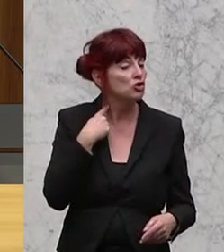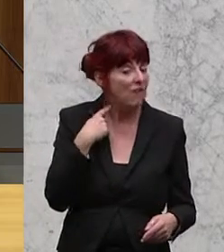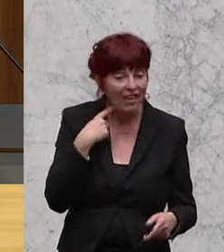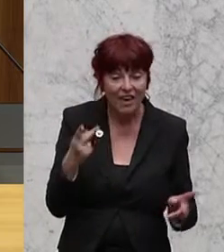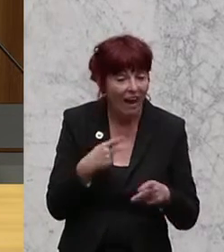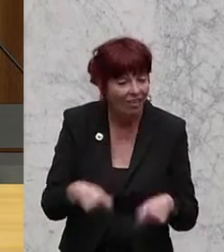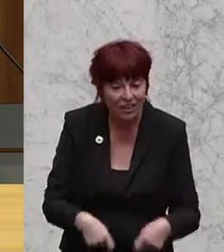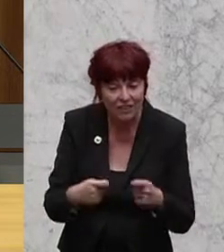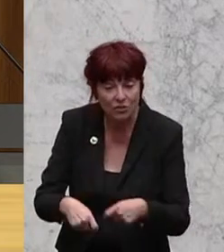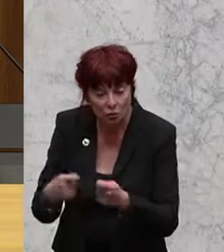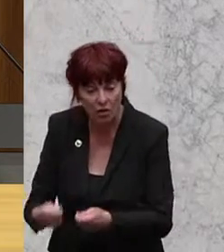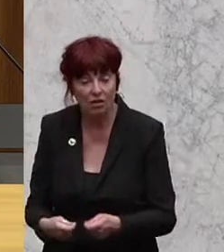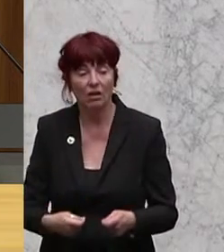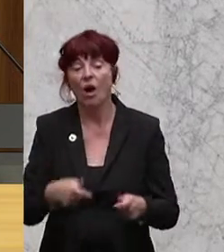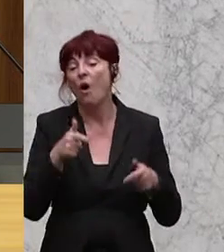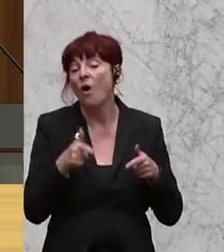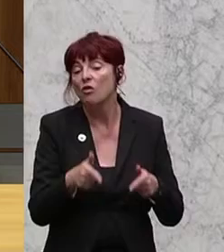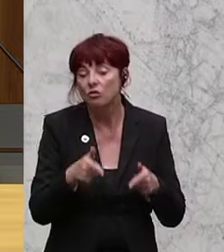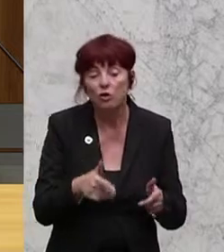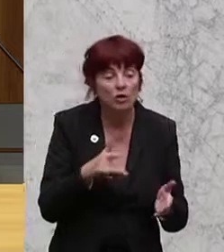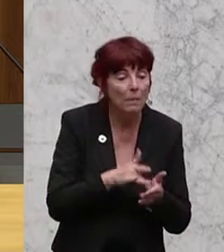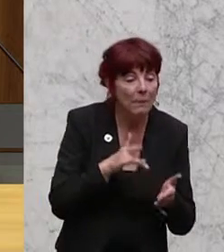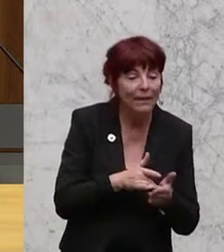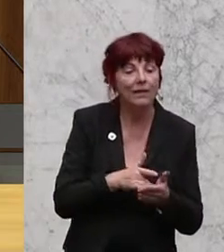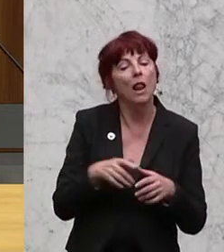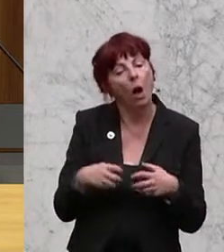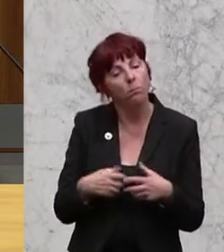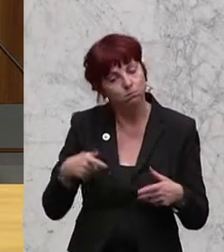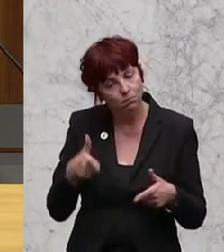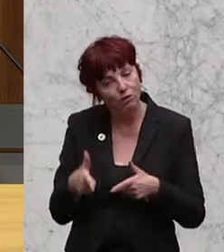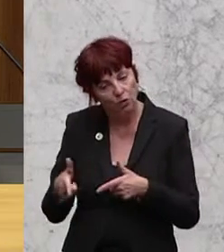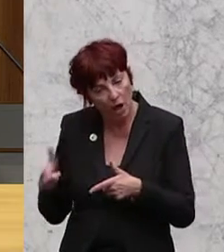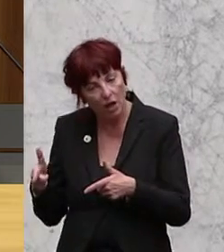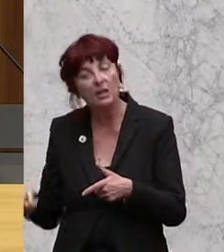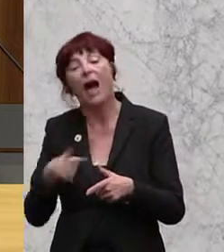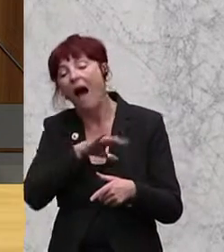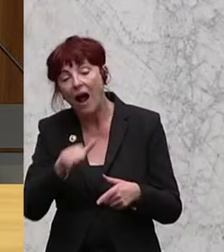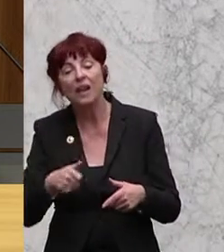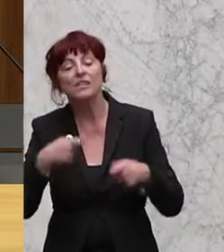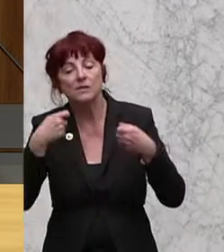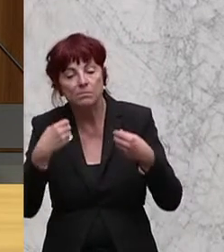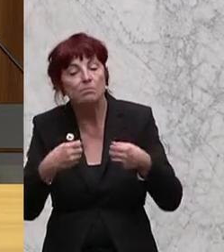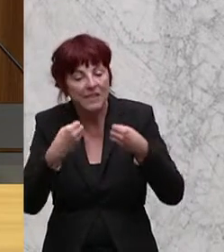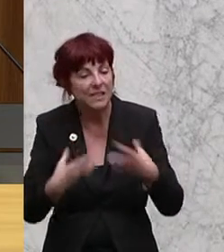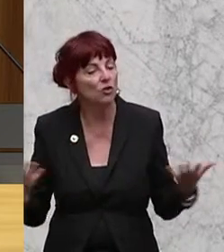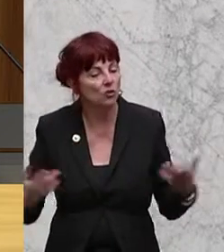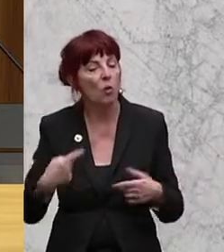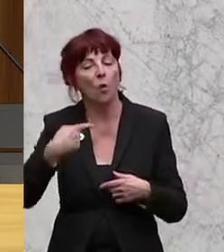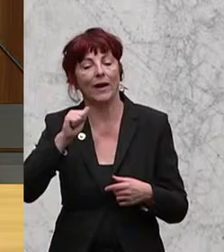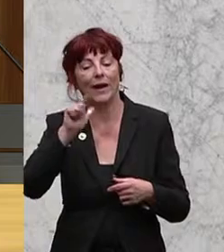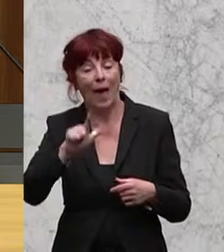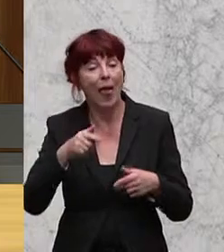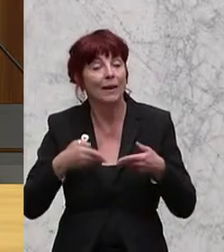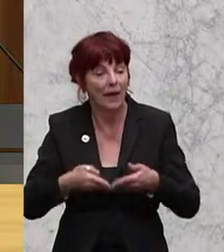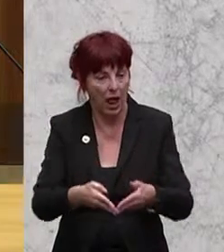Alles andere, vom Futtermittel bis zur Mast, bis zur Schlachtung und Verarbeitung, passiert im Geiltal. Und die werden durch das, was du da betreibst, genauso